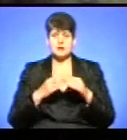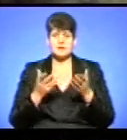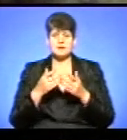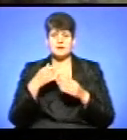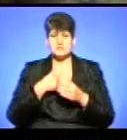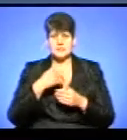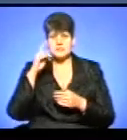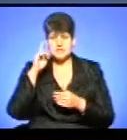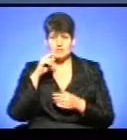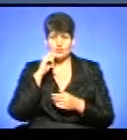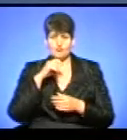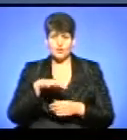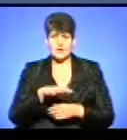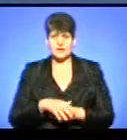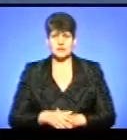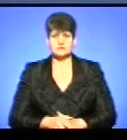знаємо в Україні.